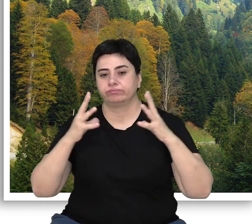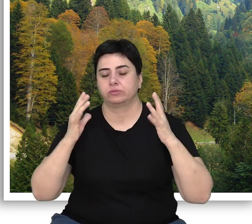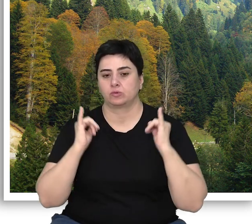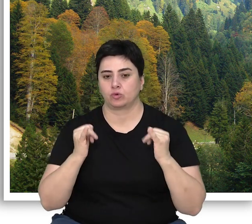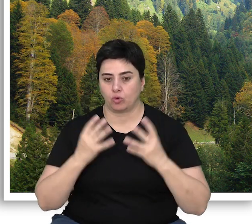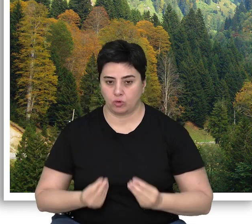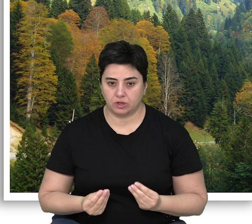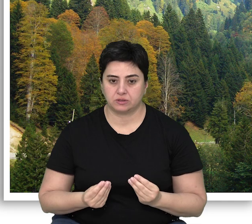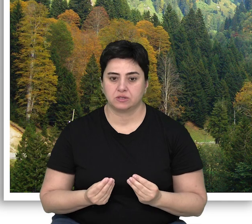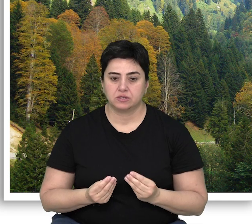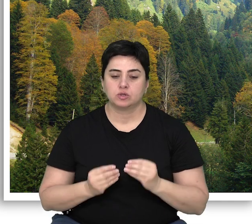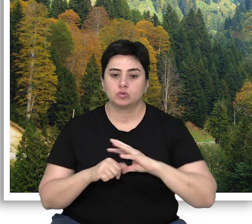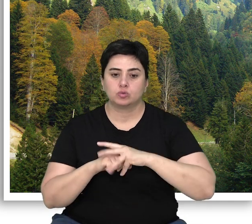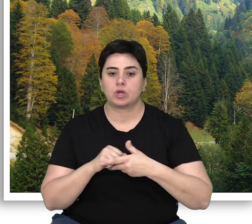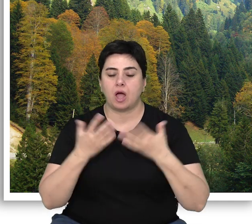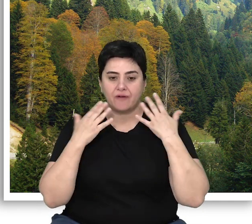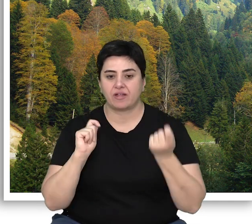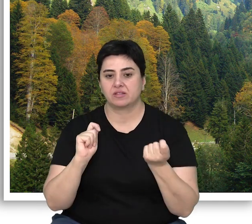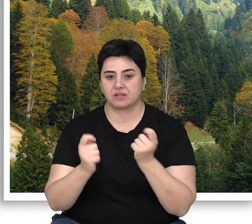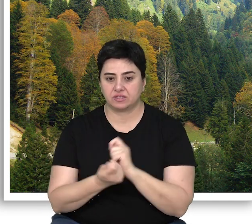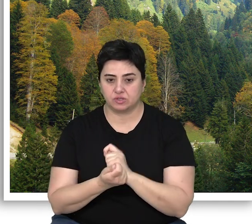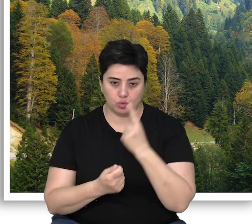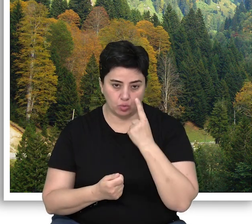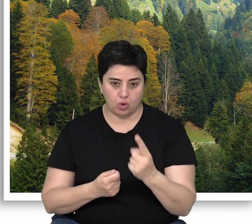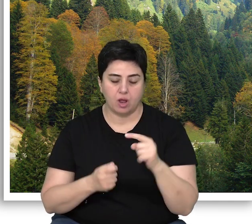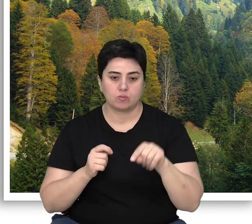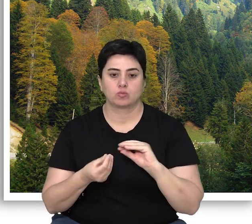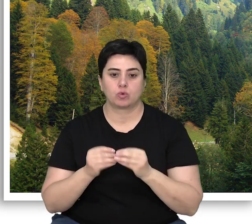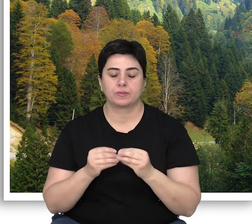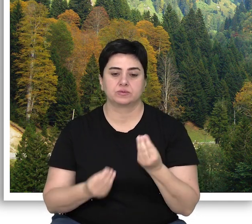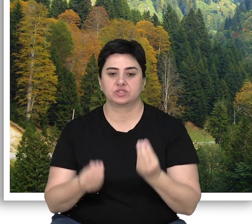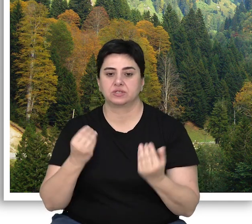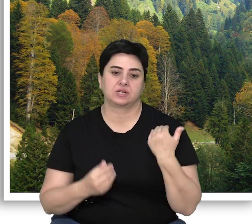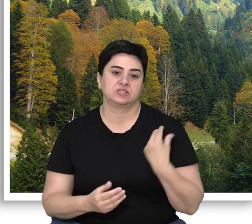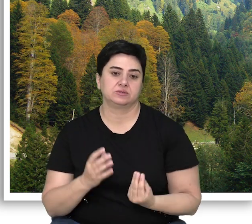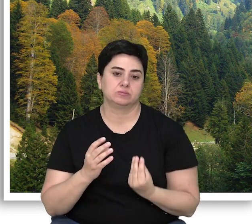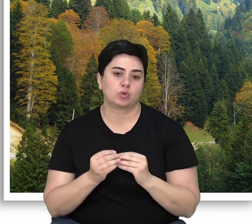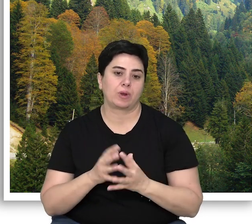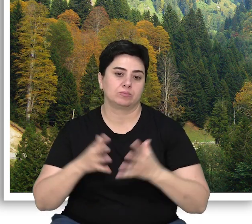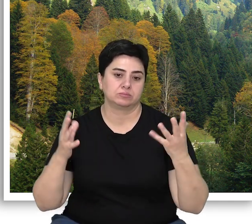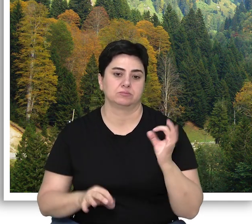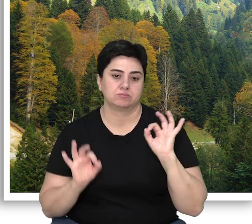sonucu ortaya çıkan küresel iklim değişimiyle bu sorunlara yeni bir boyut eklenmiştir.